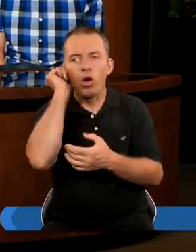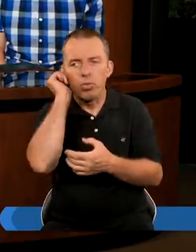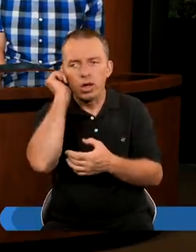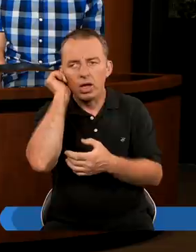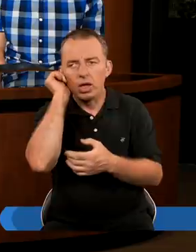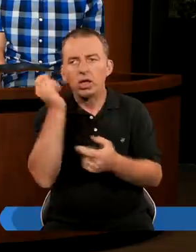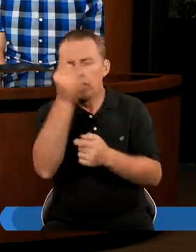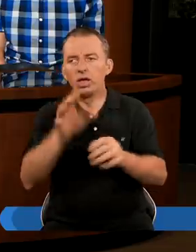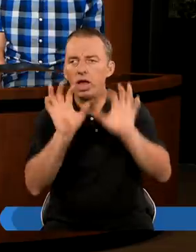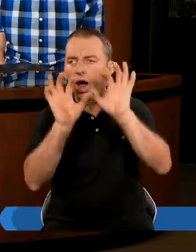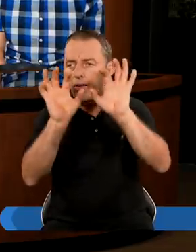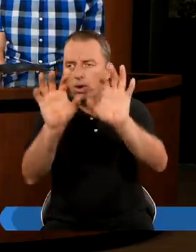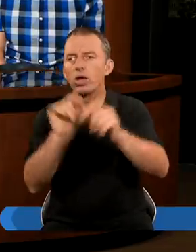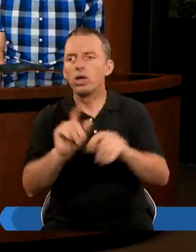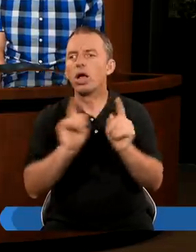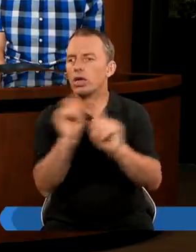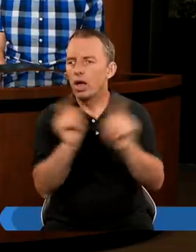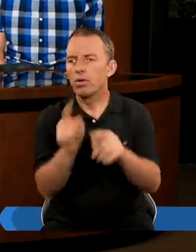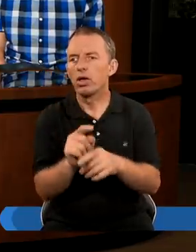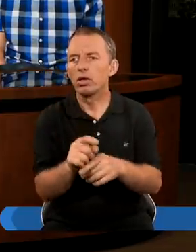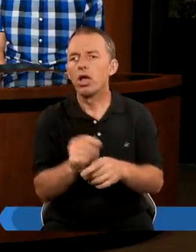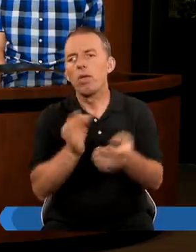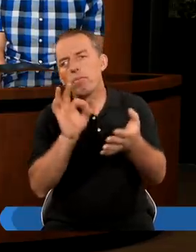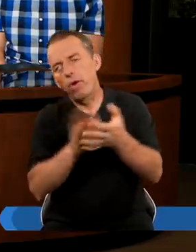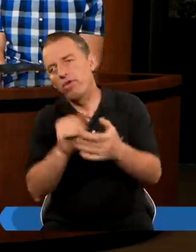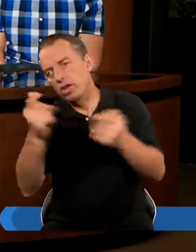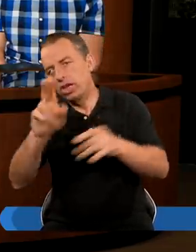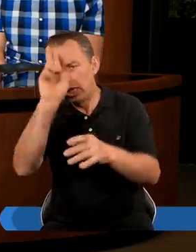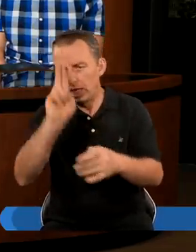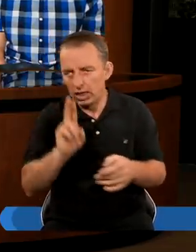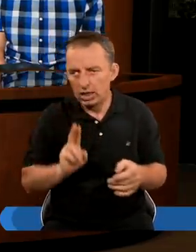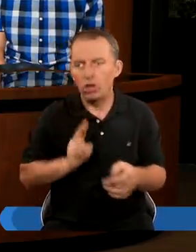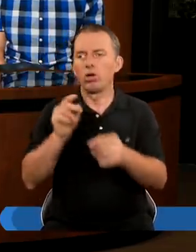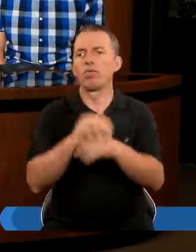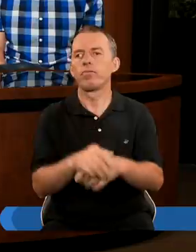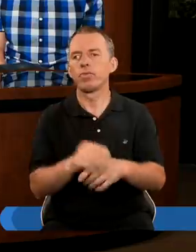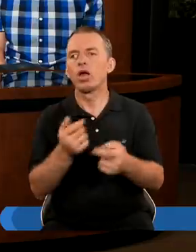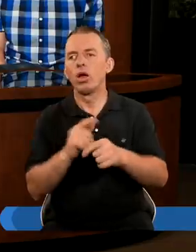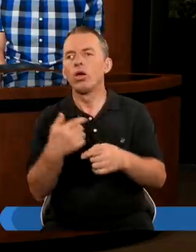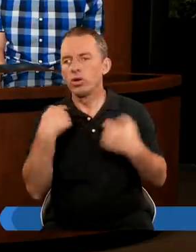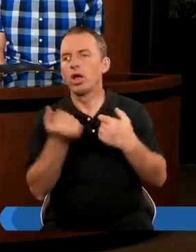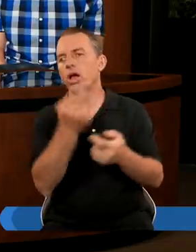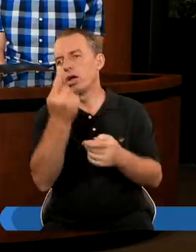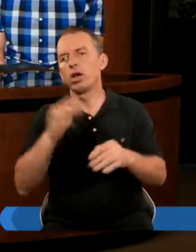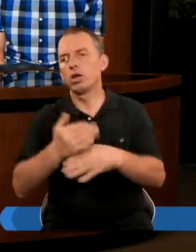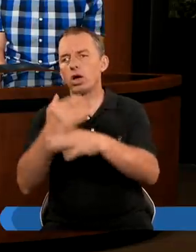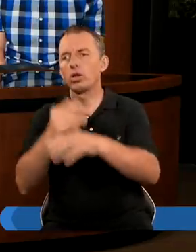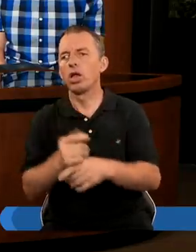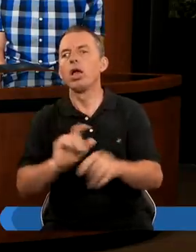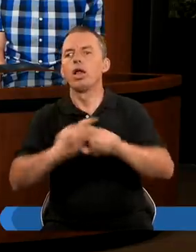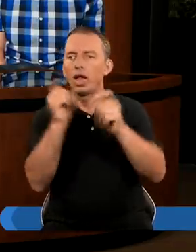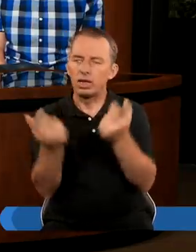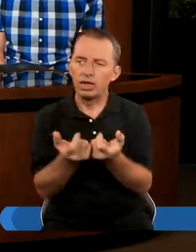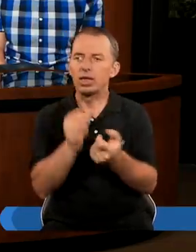Kobietę Która jeździ Jedzie na bestii I to są symbole Odnoszące się Do pewnych instytucji Jednak Prododstwa nie koncentrują się Na pojedynczych osobach